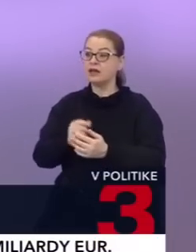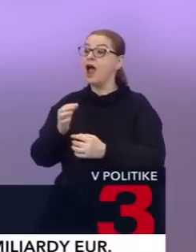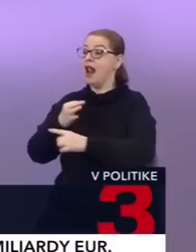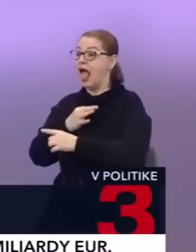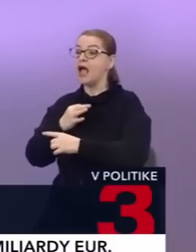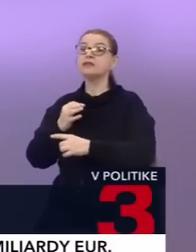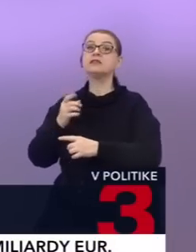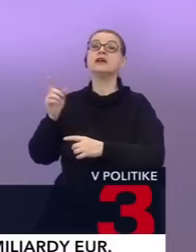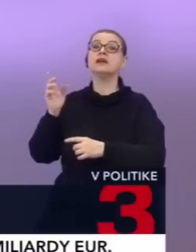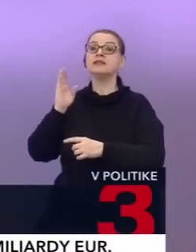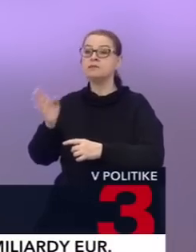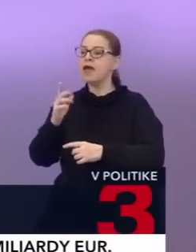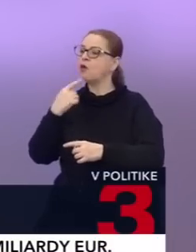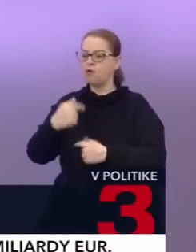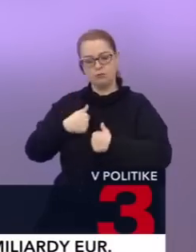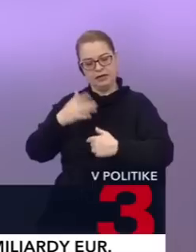jún